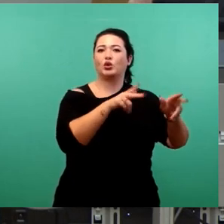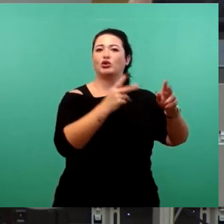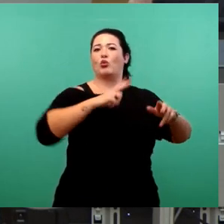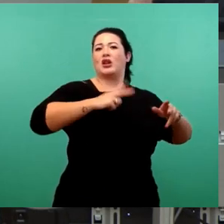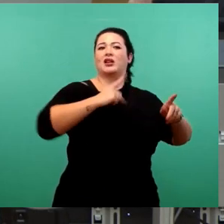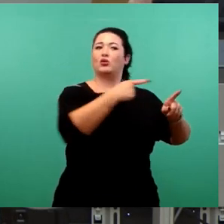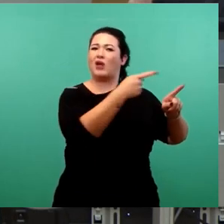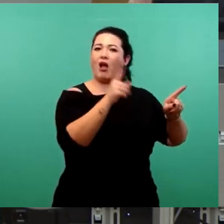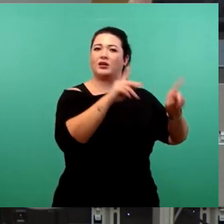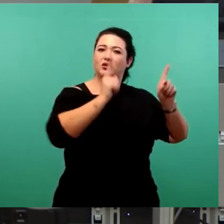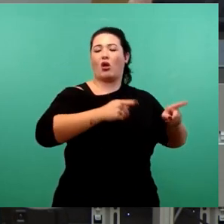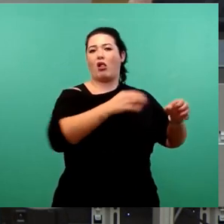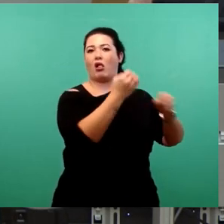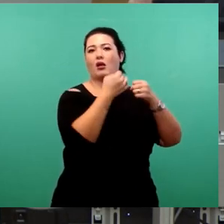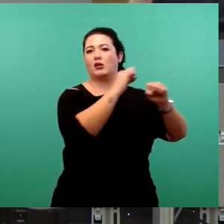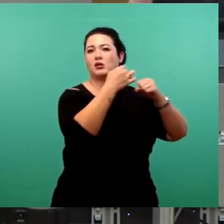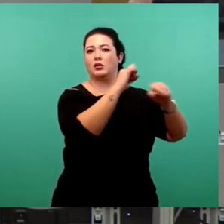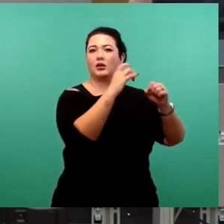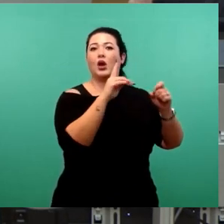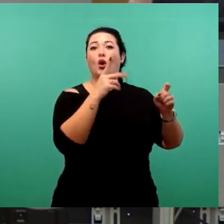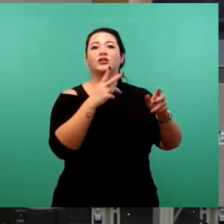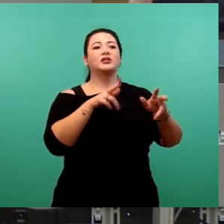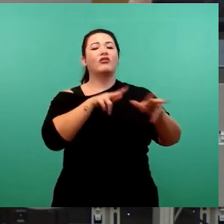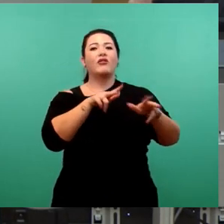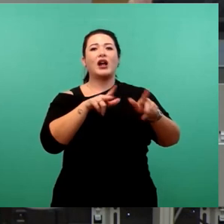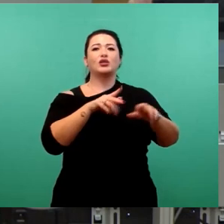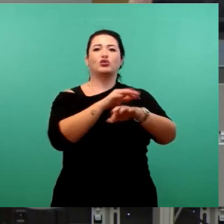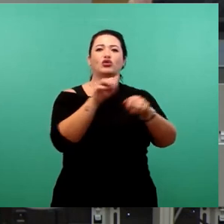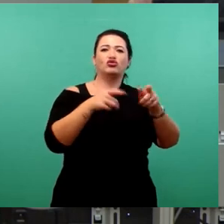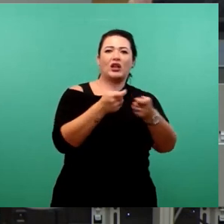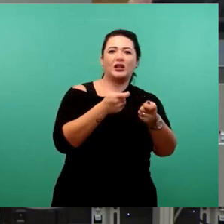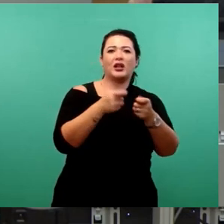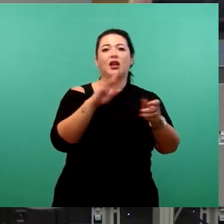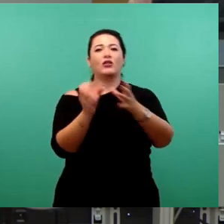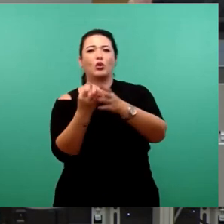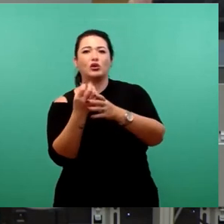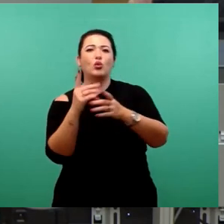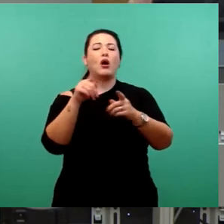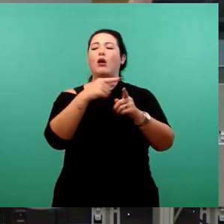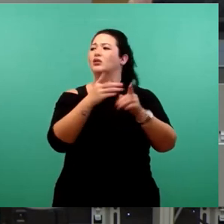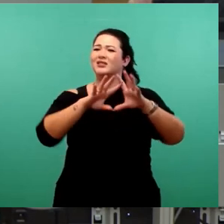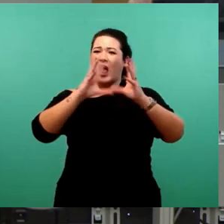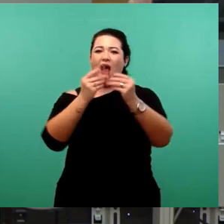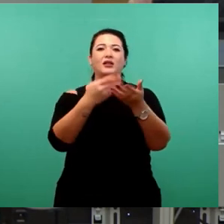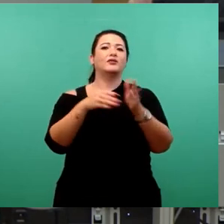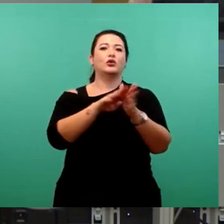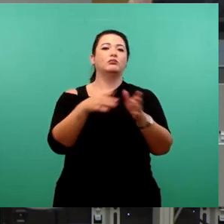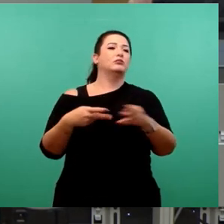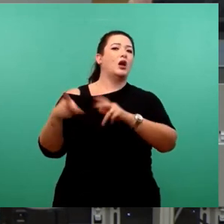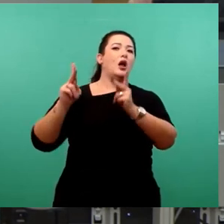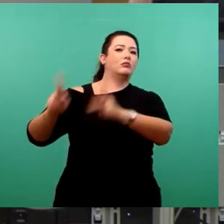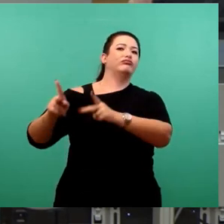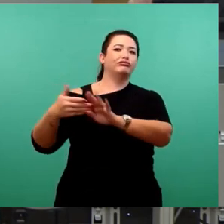Die zentrale Fachkräftestrategie ist dort nicht zugeordnet, ist im Geschäftsbereich Kultur. Die Liegenschaften bleiben im Geschäftsbereich. 6.